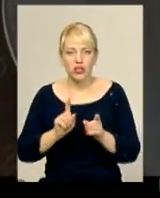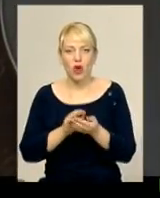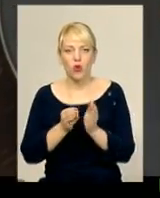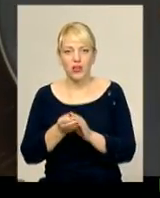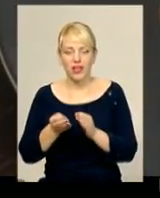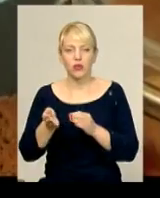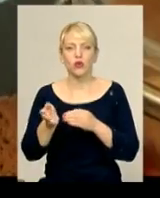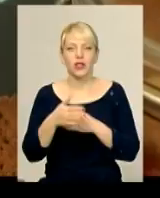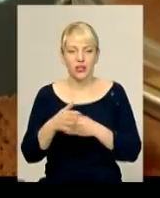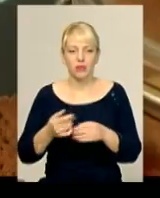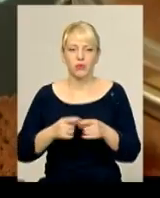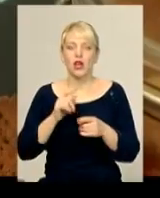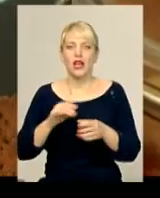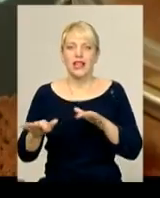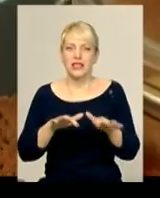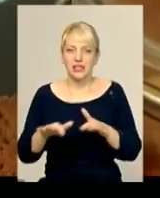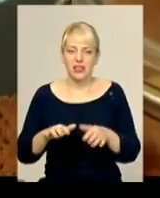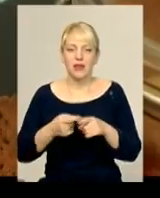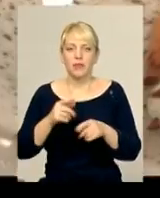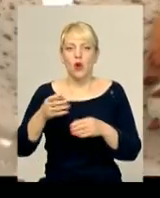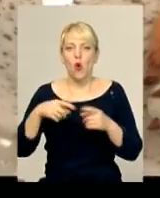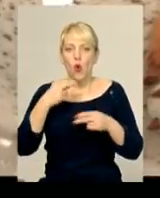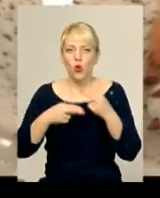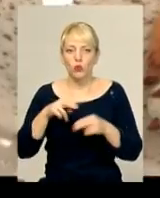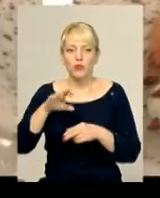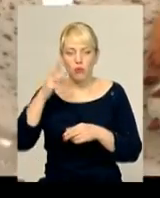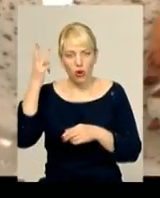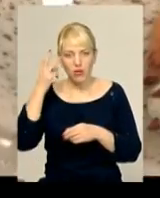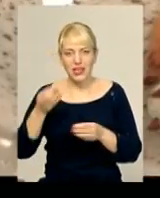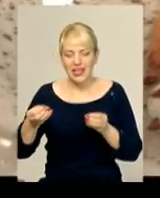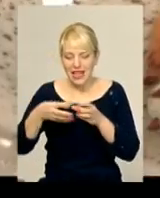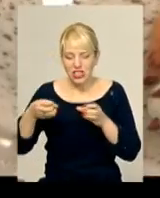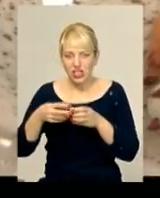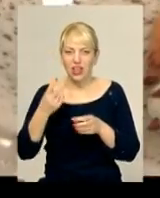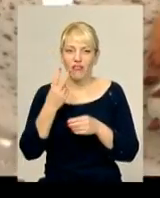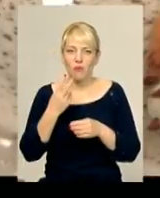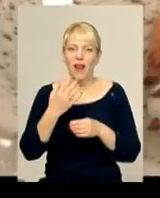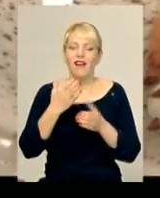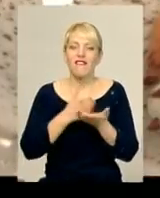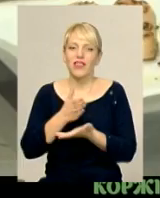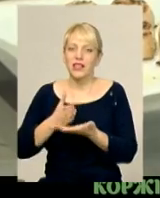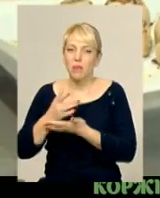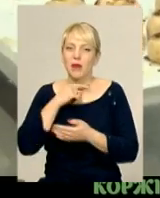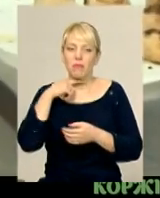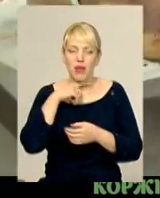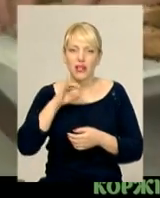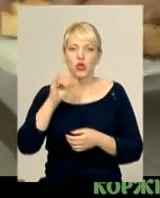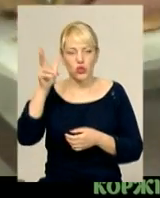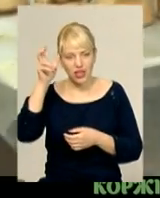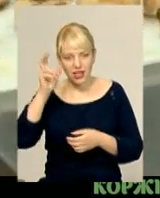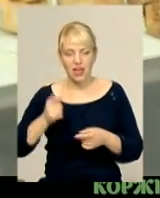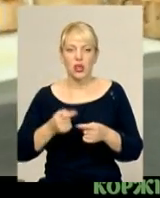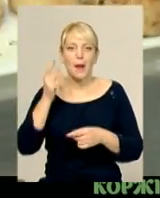драглі або справжній подільський холодець, голубці по-хмельницьки начинені двома видами м'яса та гречкою, медові шулики, а також багато